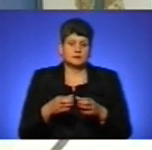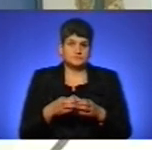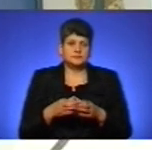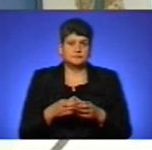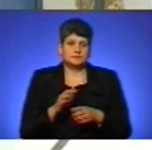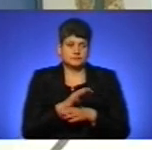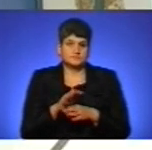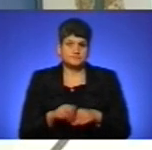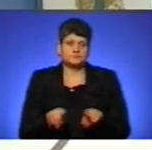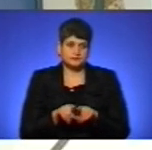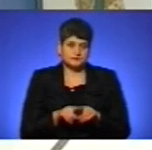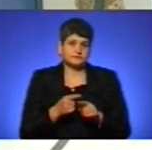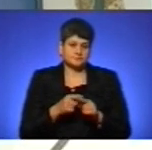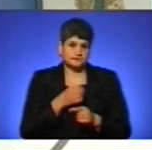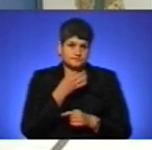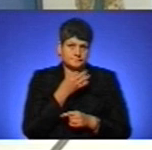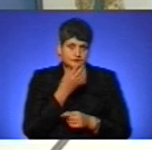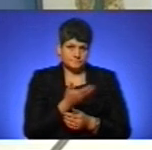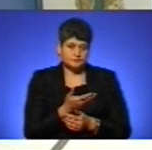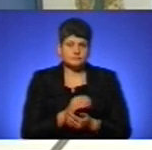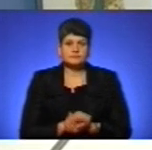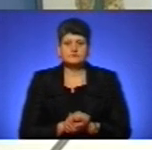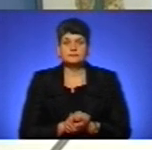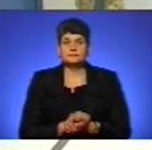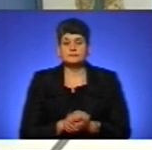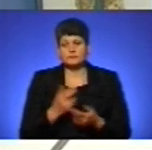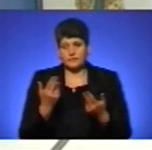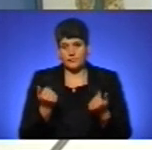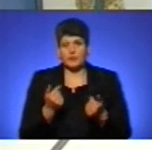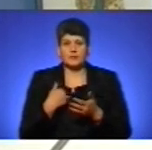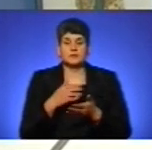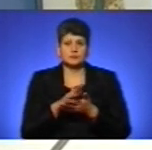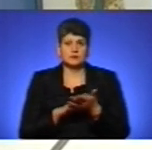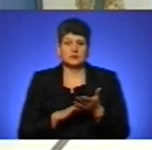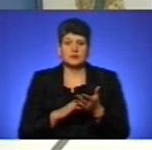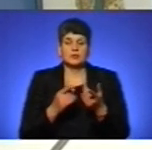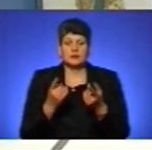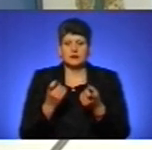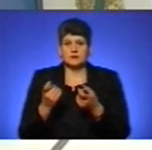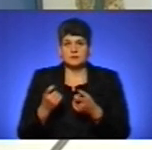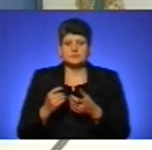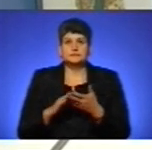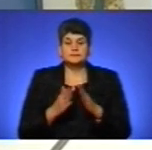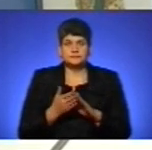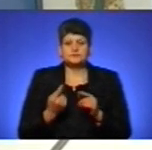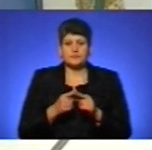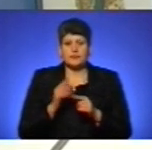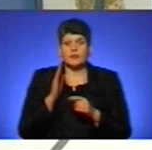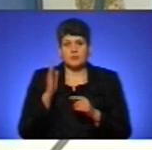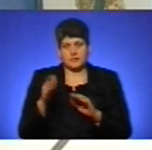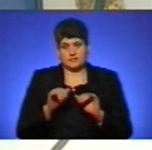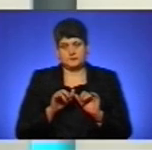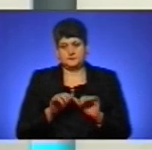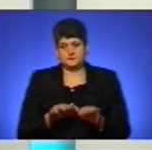Миколаїв зараз за це зауважить. Так, ми продовжуємо набір на військову службу за контрактом. Це перспективна справа